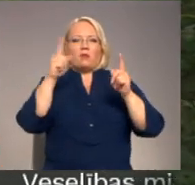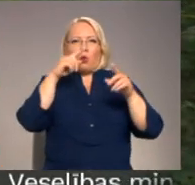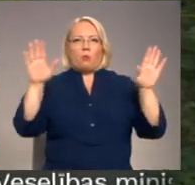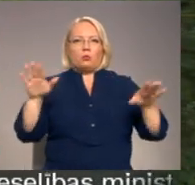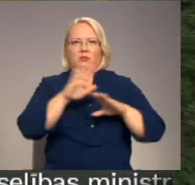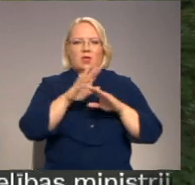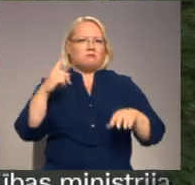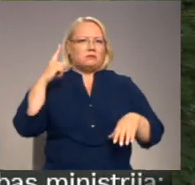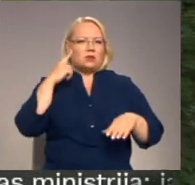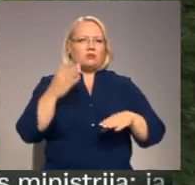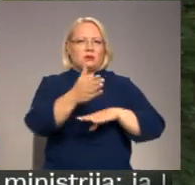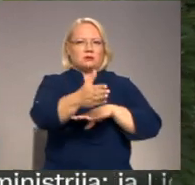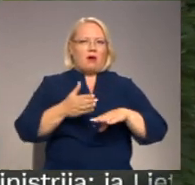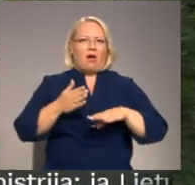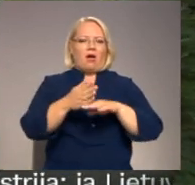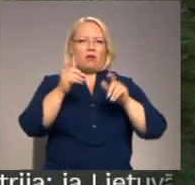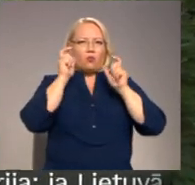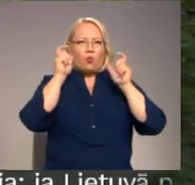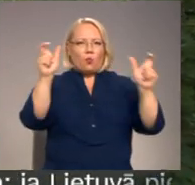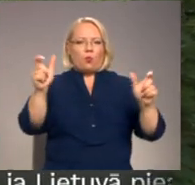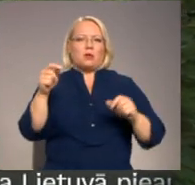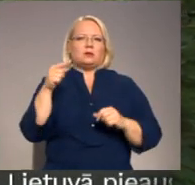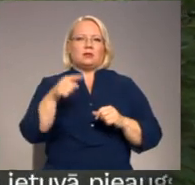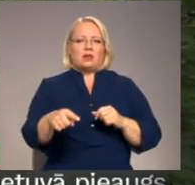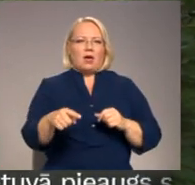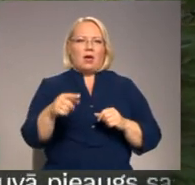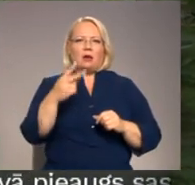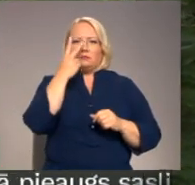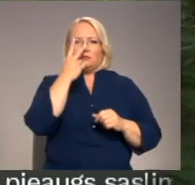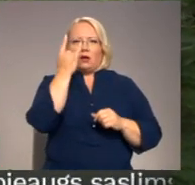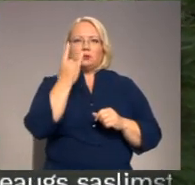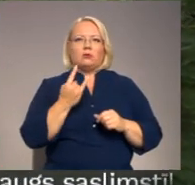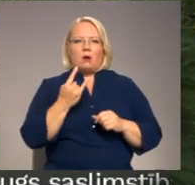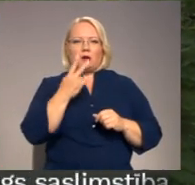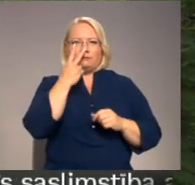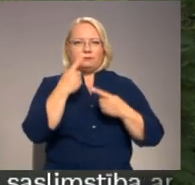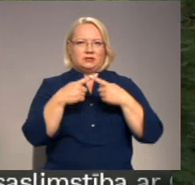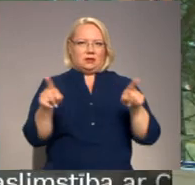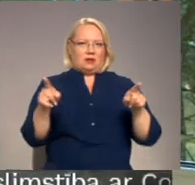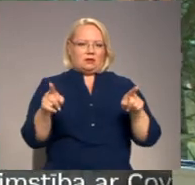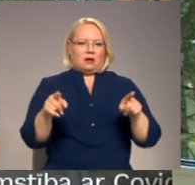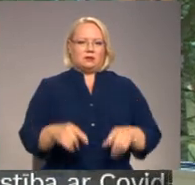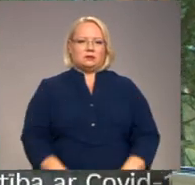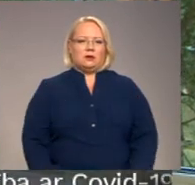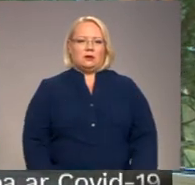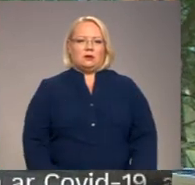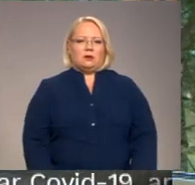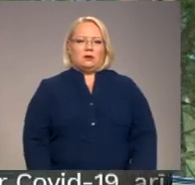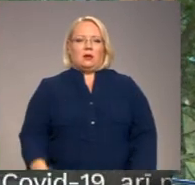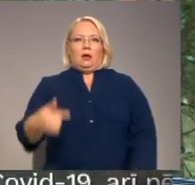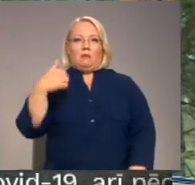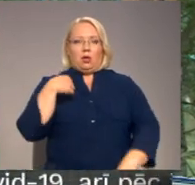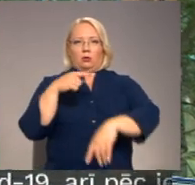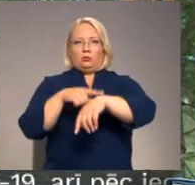bet no zāģu rēkoņas. Tāpēc blākus iespējams, ka skats aiz loga drīz kļūst pavisam citādāks. Man puksteni